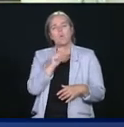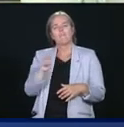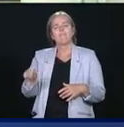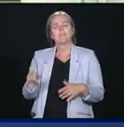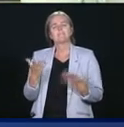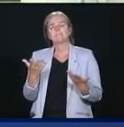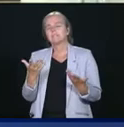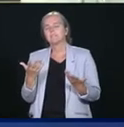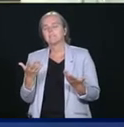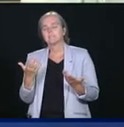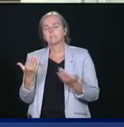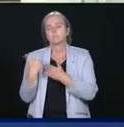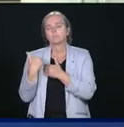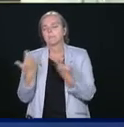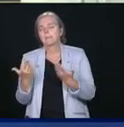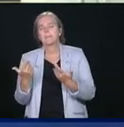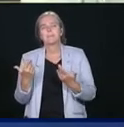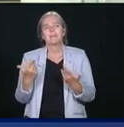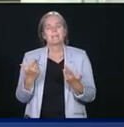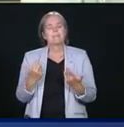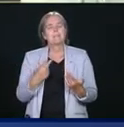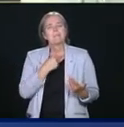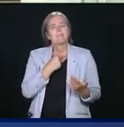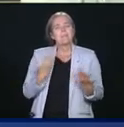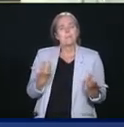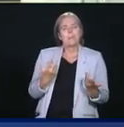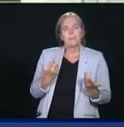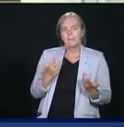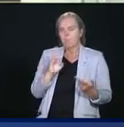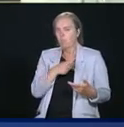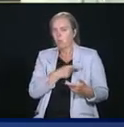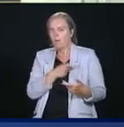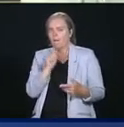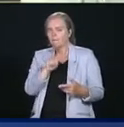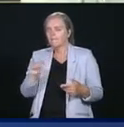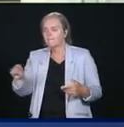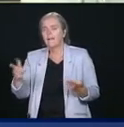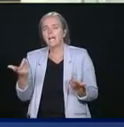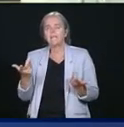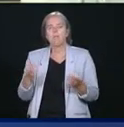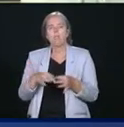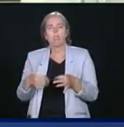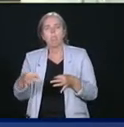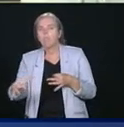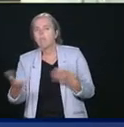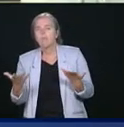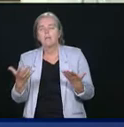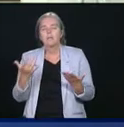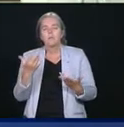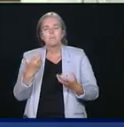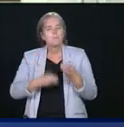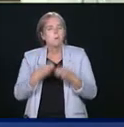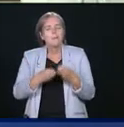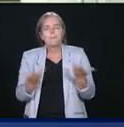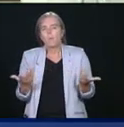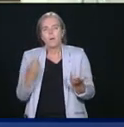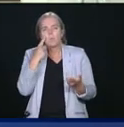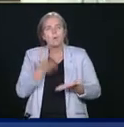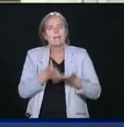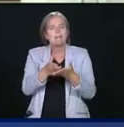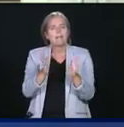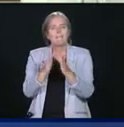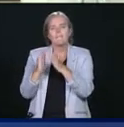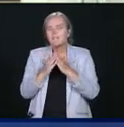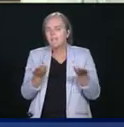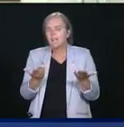à comprendre où ça bloque? Est-ce que ce sont les provinces actuellement qui traînent les pieds, et sur quel enjeu? Pouvez être plus précis là-dessus? Est-ce qu